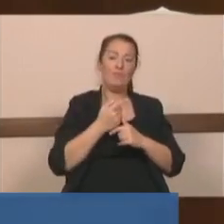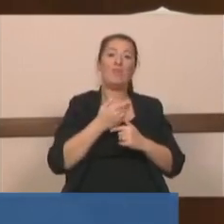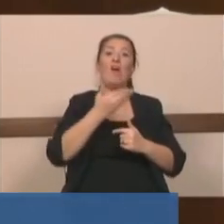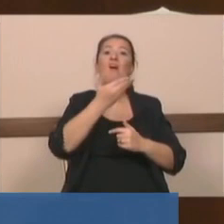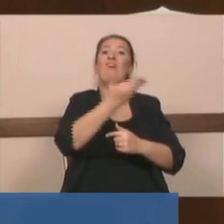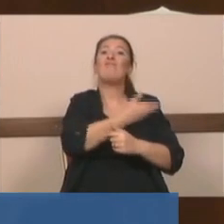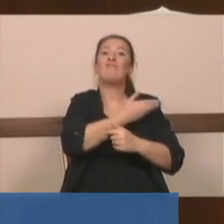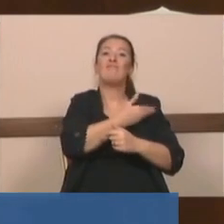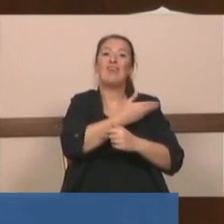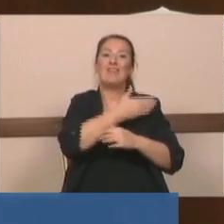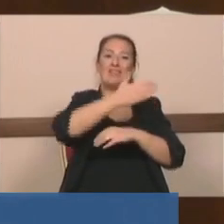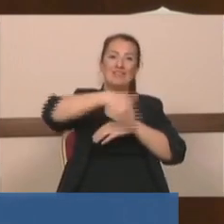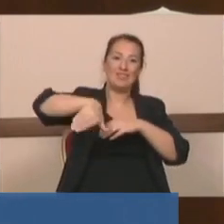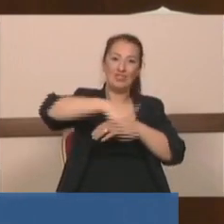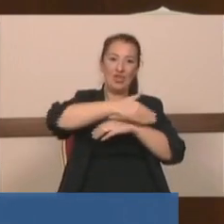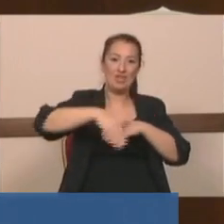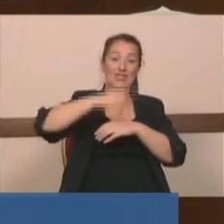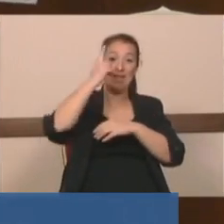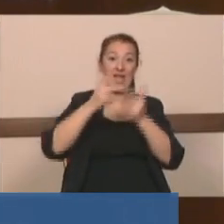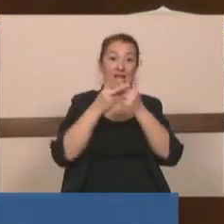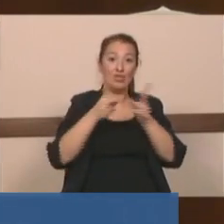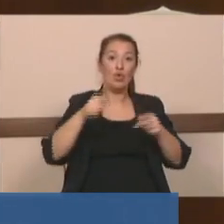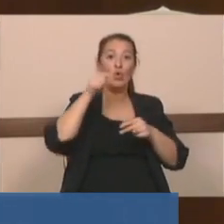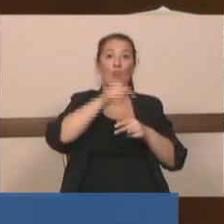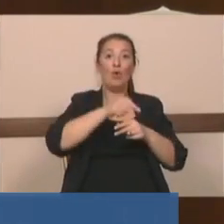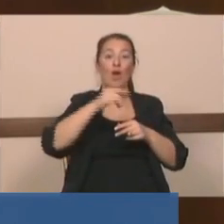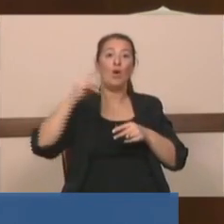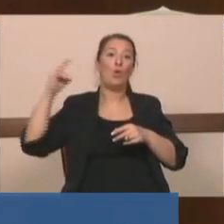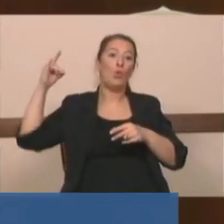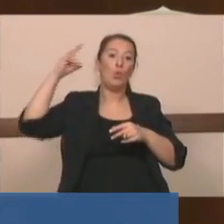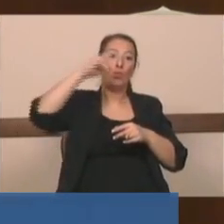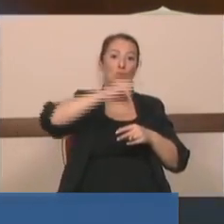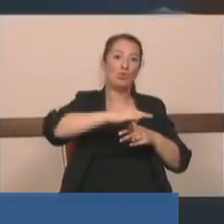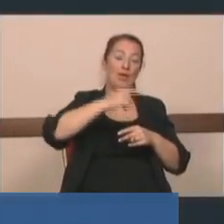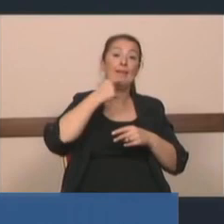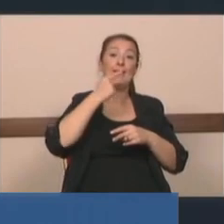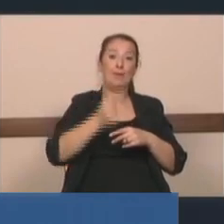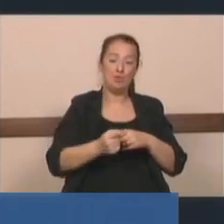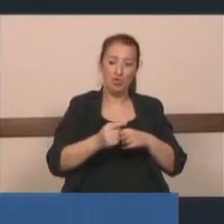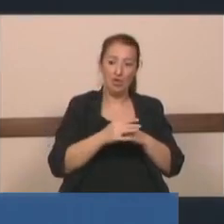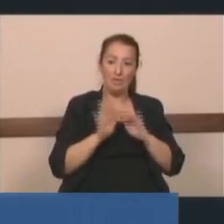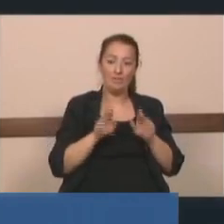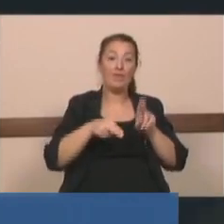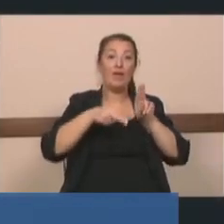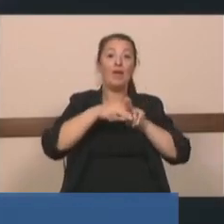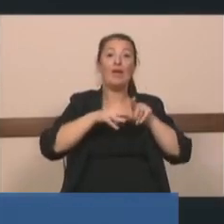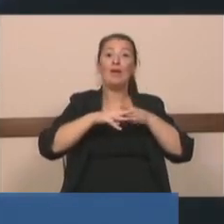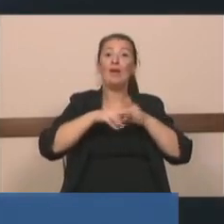Vatan Caddesi açılırken buraya uçak bindireceksiniz demişler. Kebam Barajı